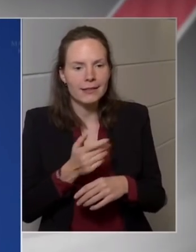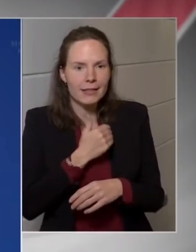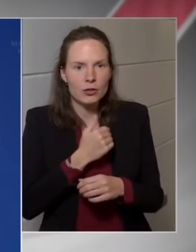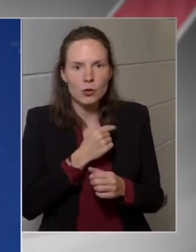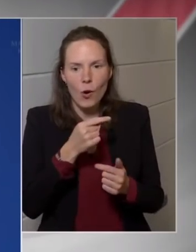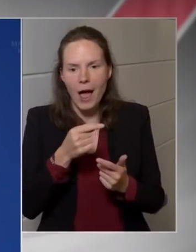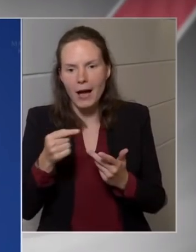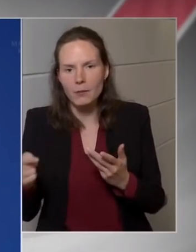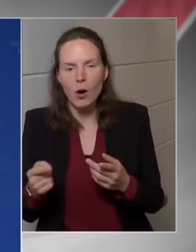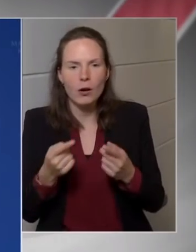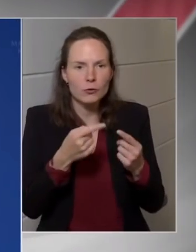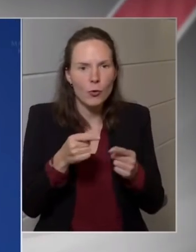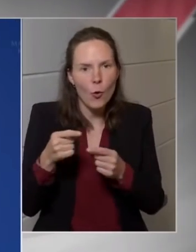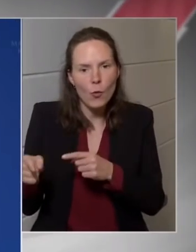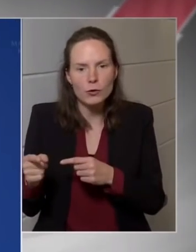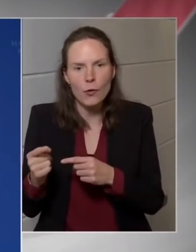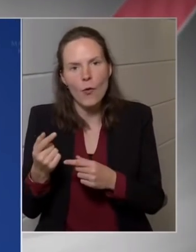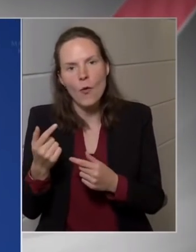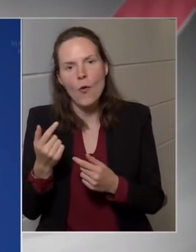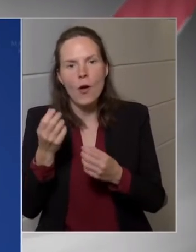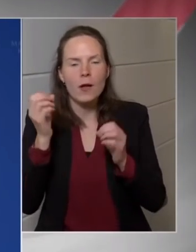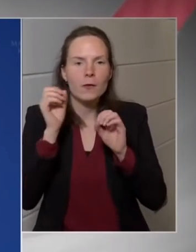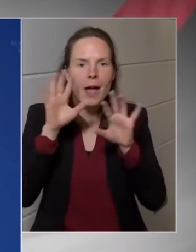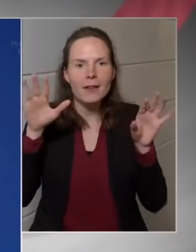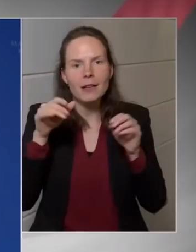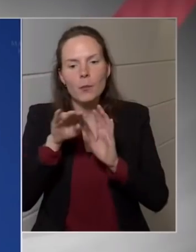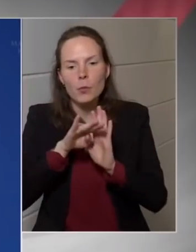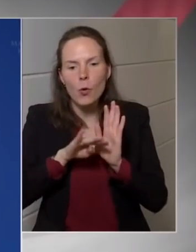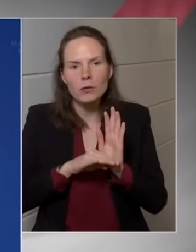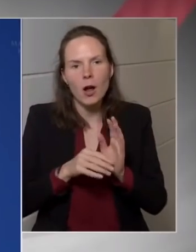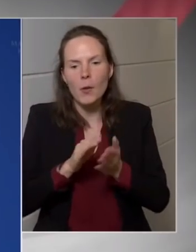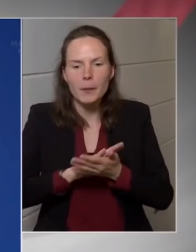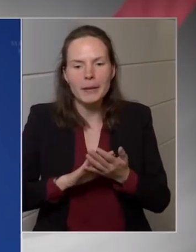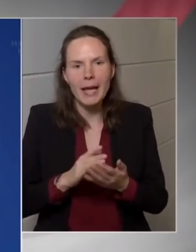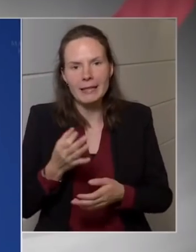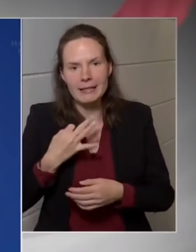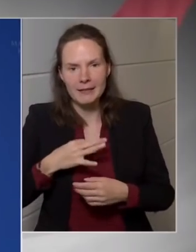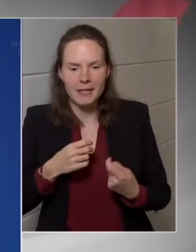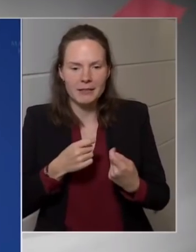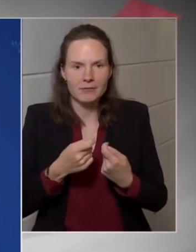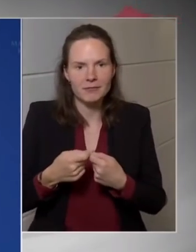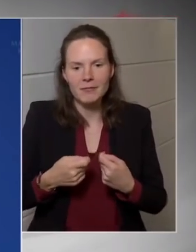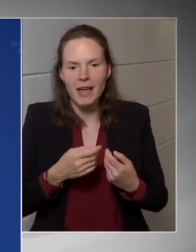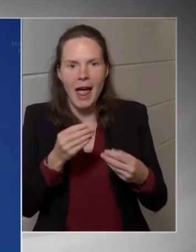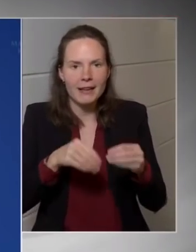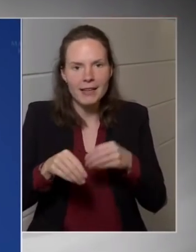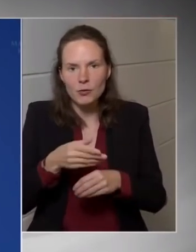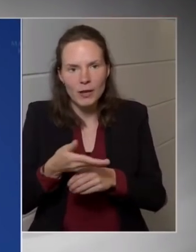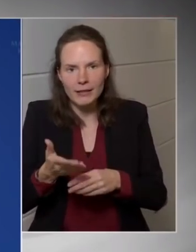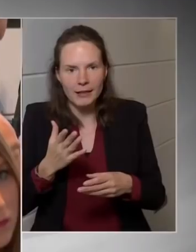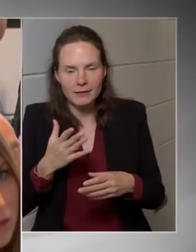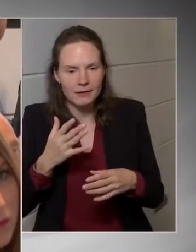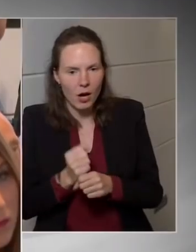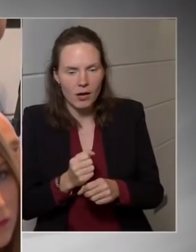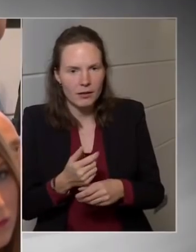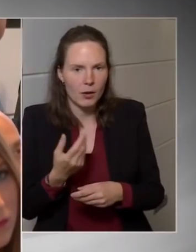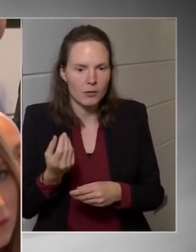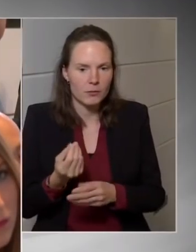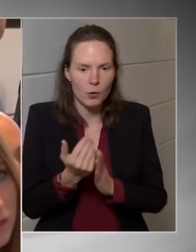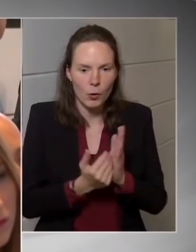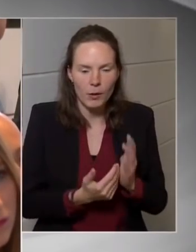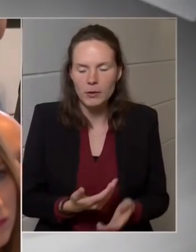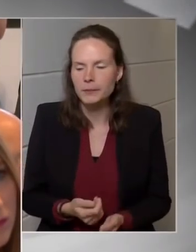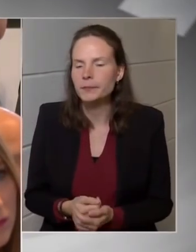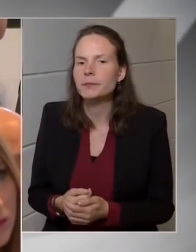különböző felvilágosító programokat milyen civil egyesületek tarthatnak, ezt eddig nem éreztem a hatáskörönbe tartozom. A témával foglalkozó